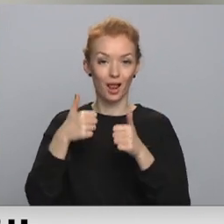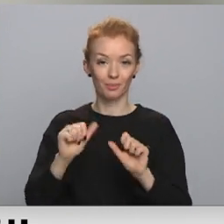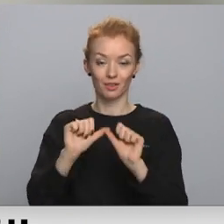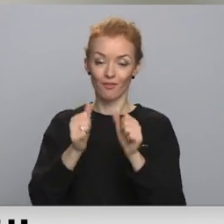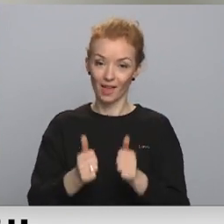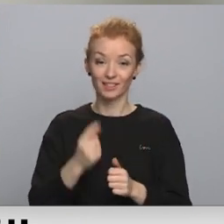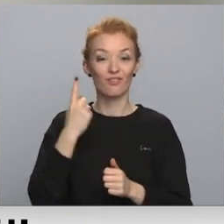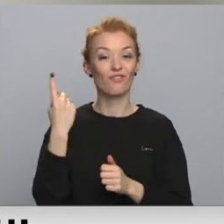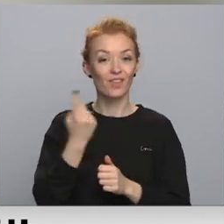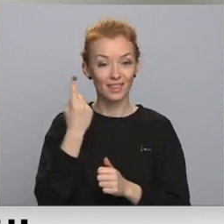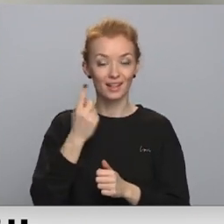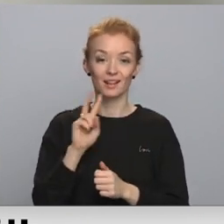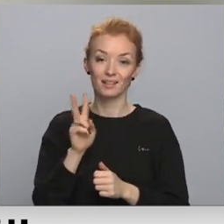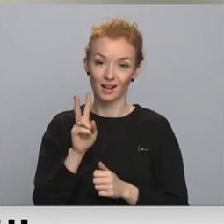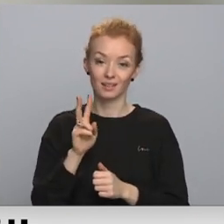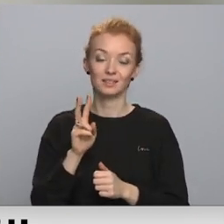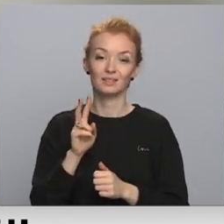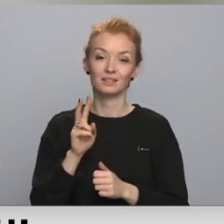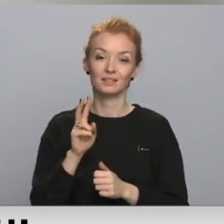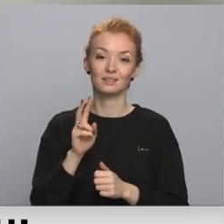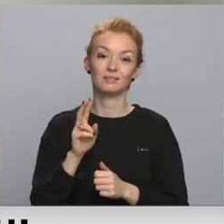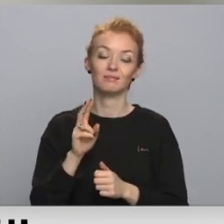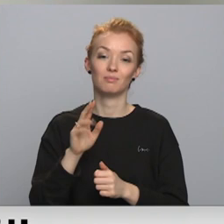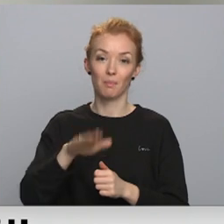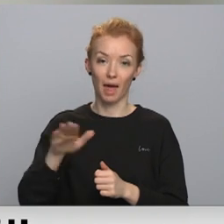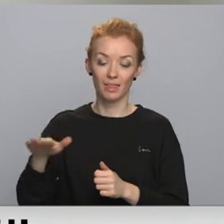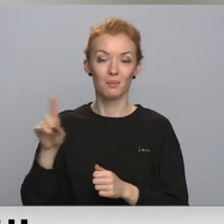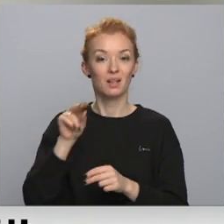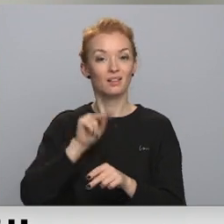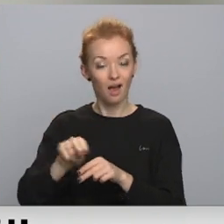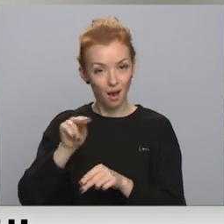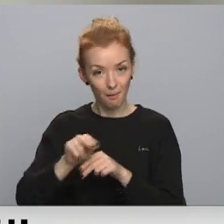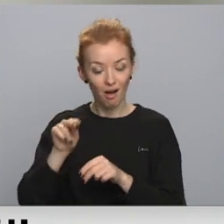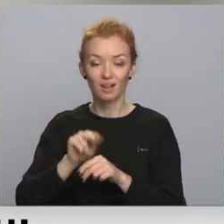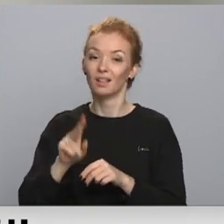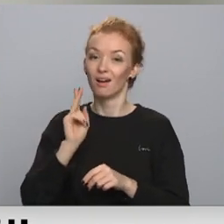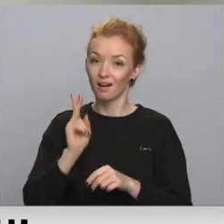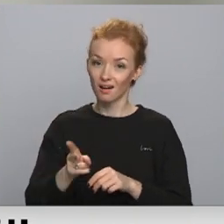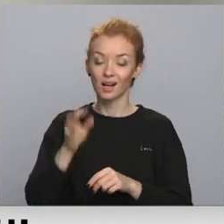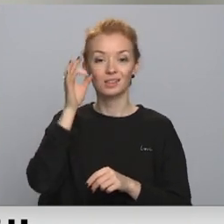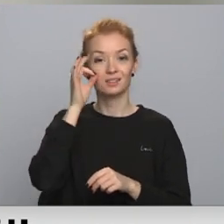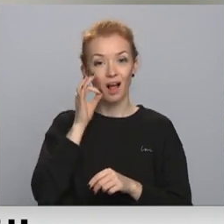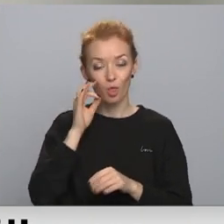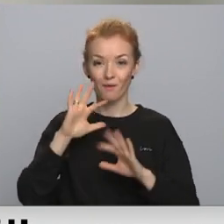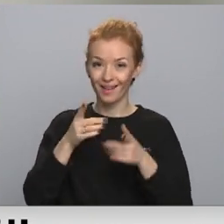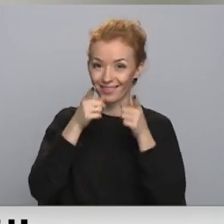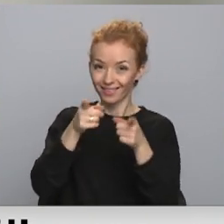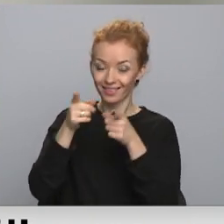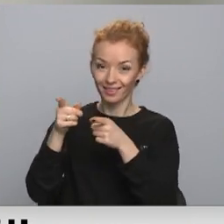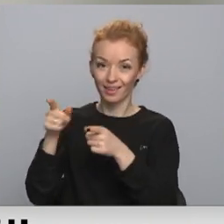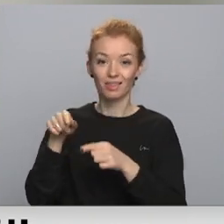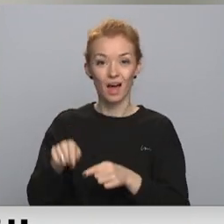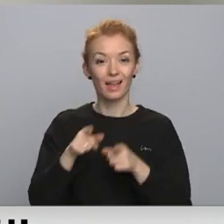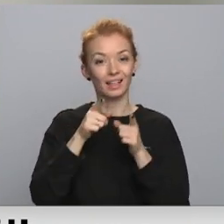Vienīgais, kas ir jādara tiem bērniem, gan ir jāpamāca, kad tās saldums vai izjaukos, un kad tās